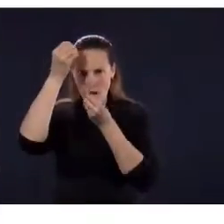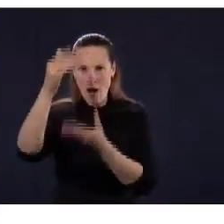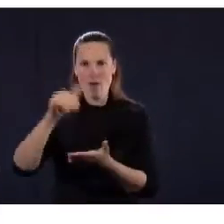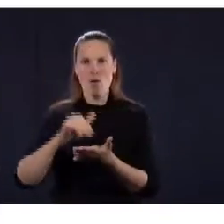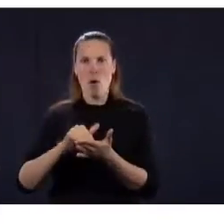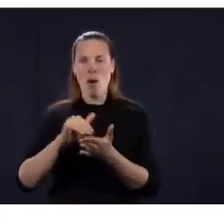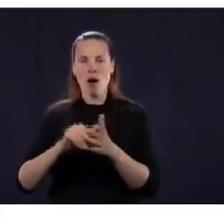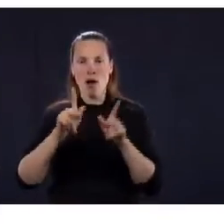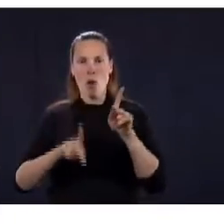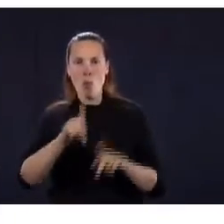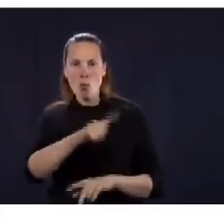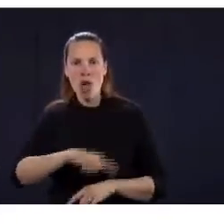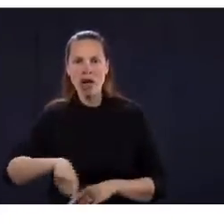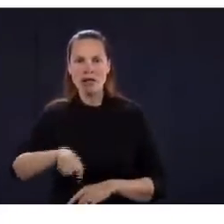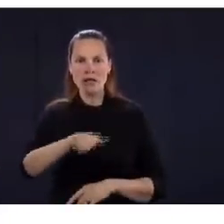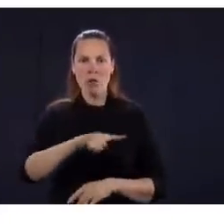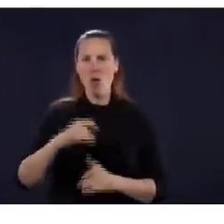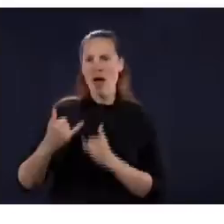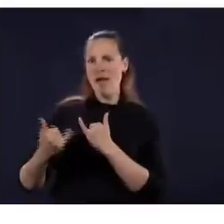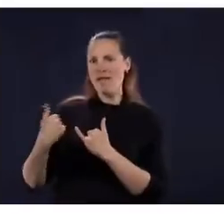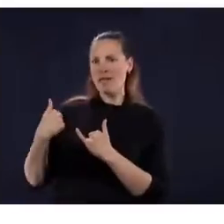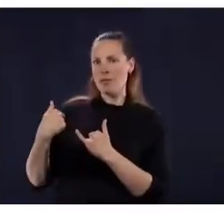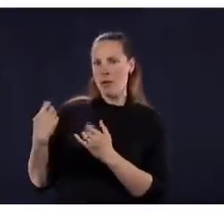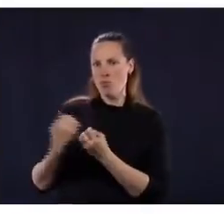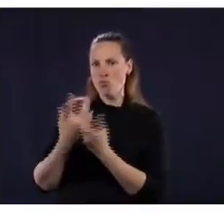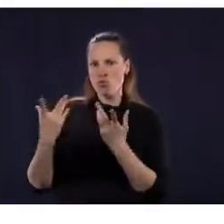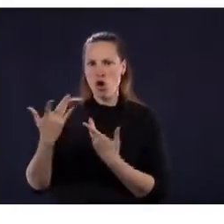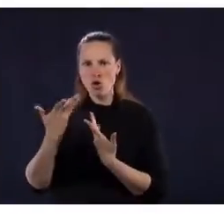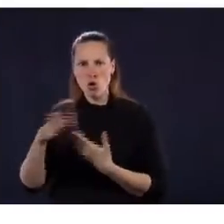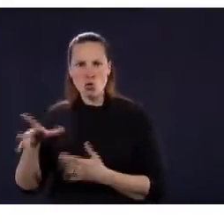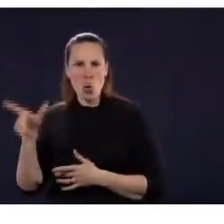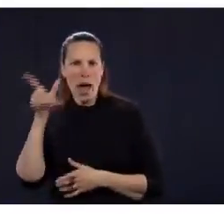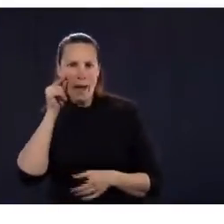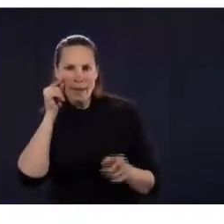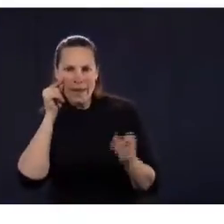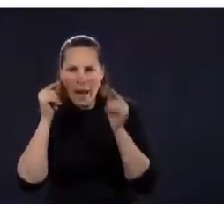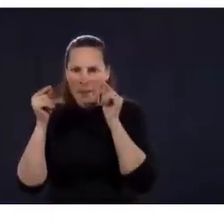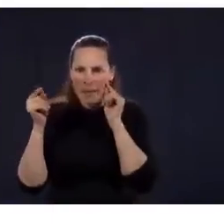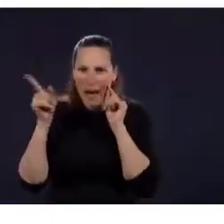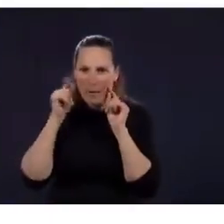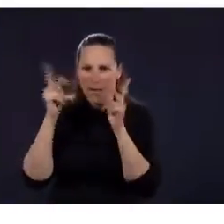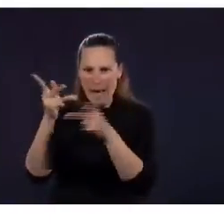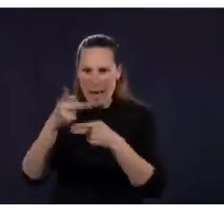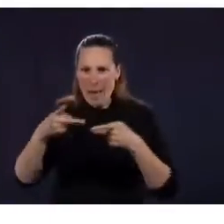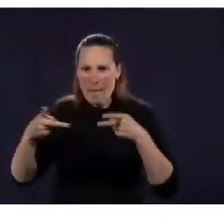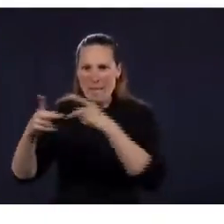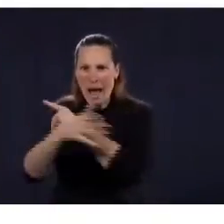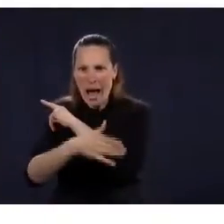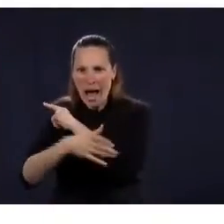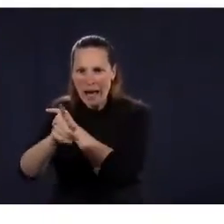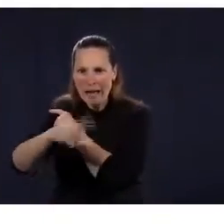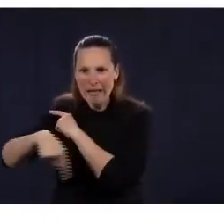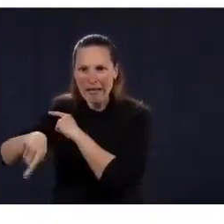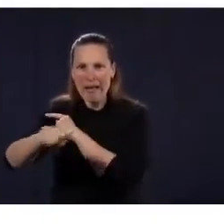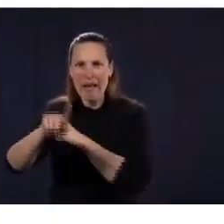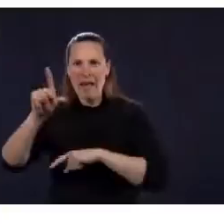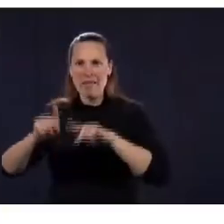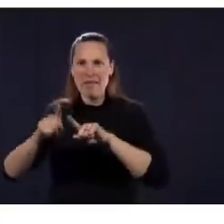Montréal, respectent la consigne du deux mètres. D'abord, il le préciser, là, quand on reste avec quelqu'un,